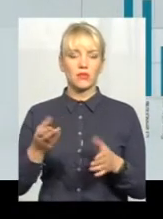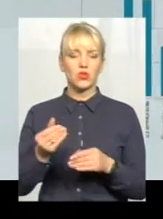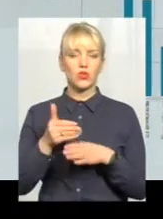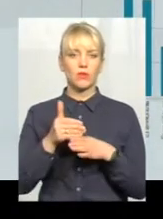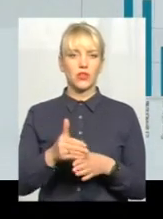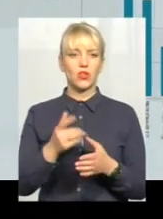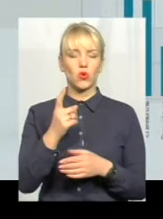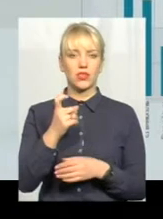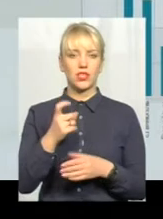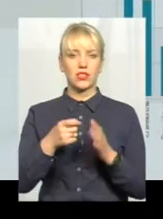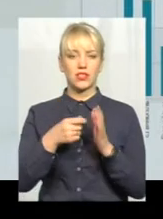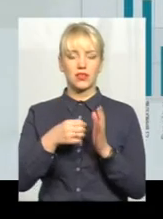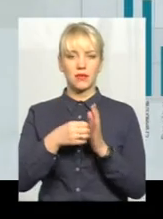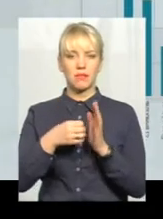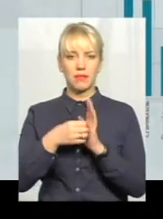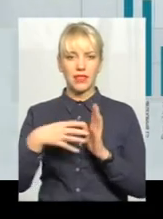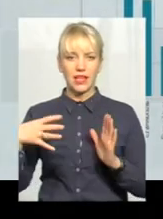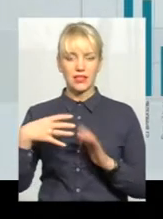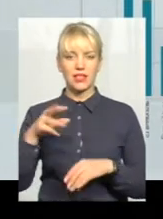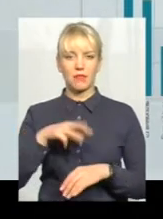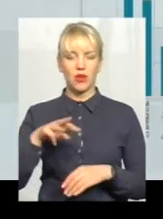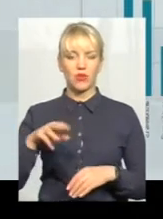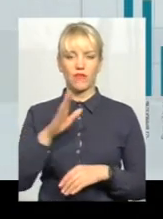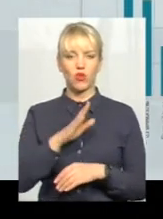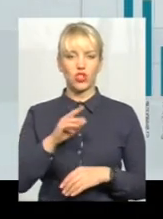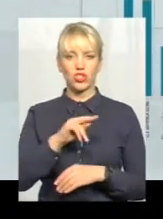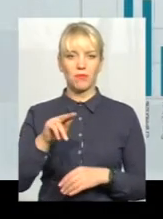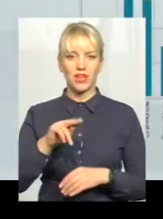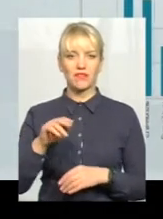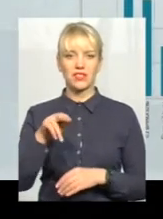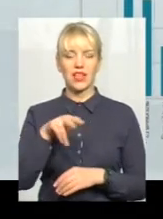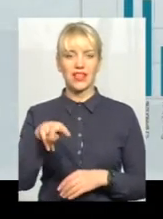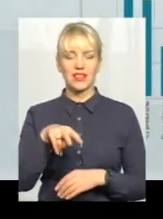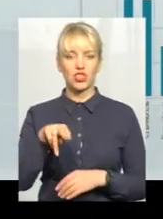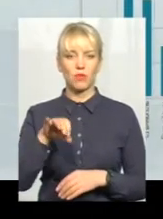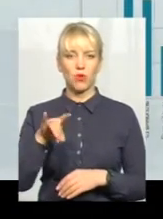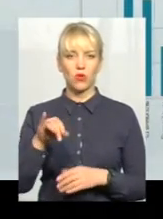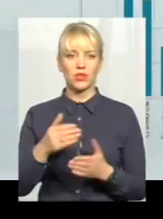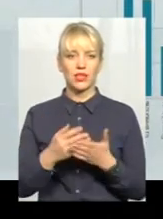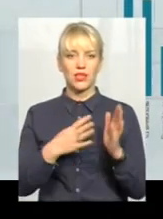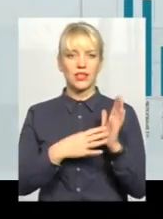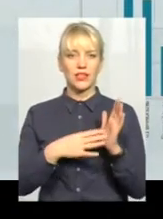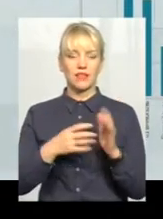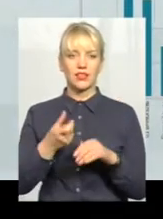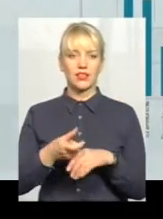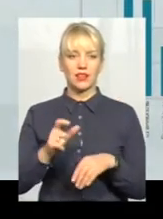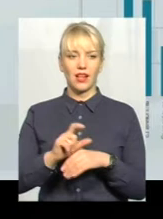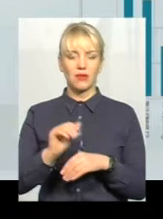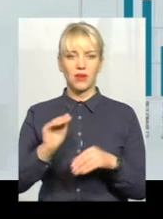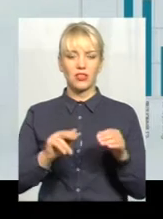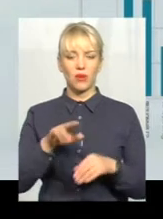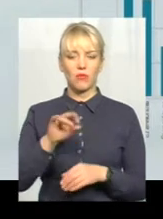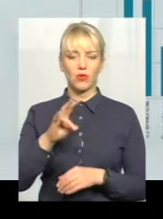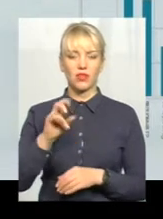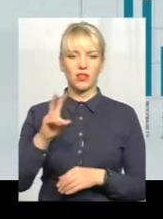десь від 11 до 15 млн. Далі Волочиськ, Чемерівці, Летичів, Полонне, у них в середньому десь по 9, найменша гуків і понінка,